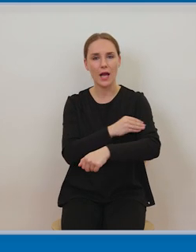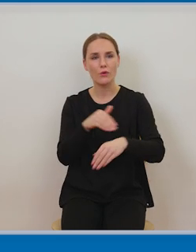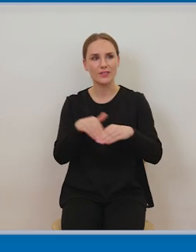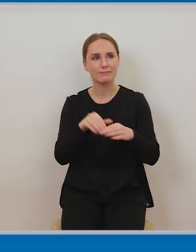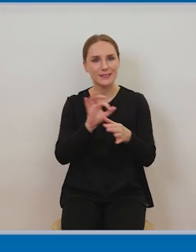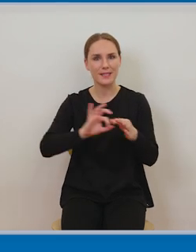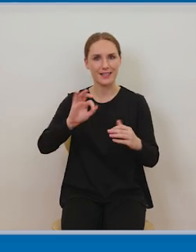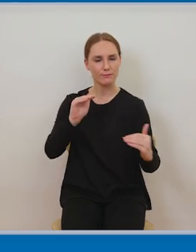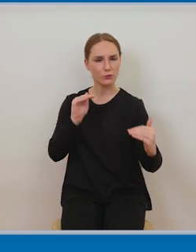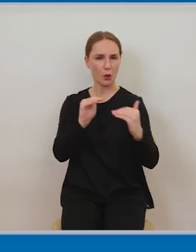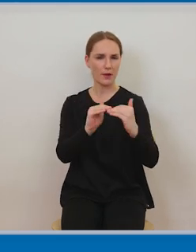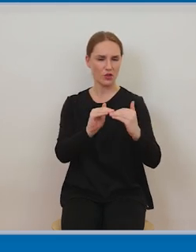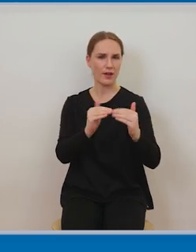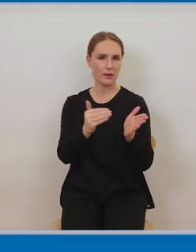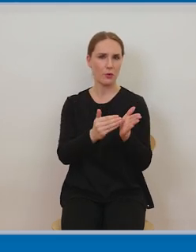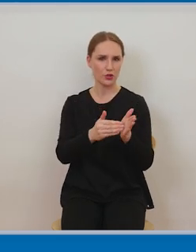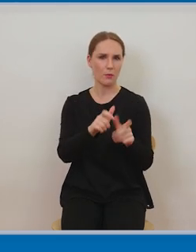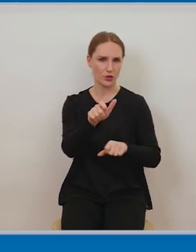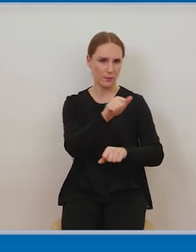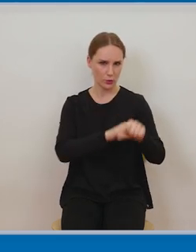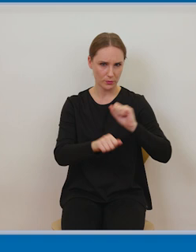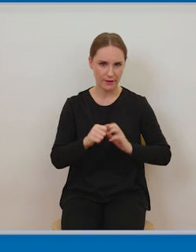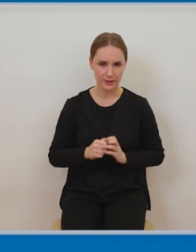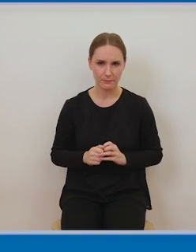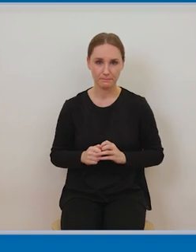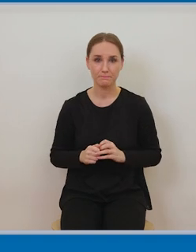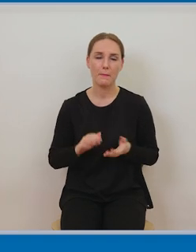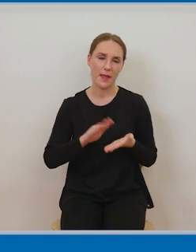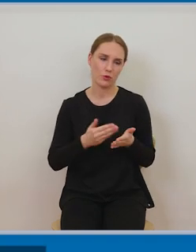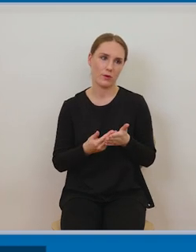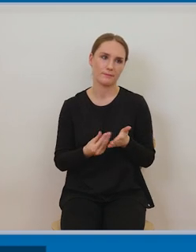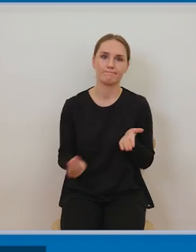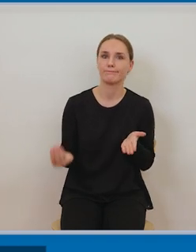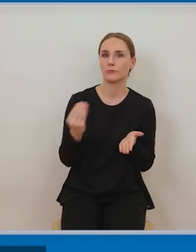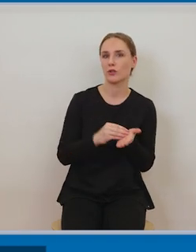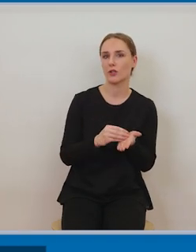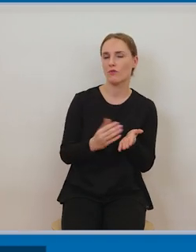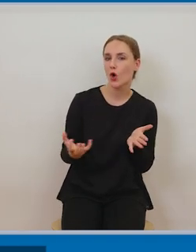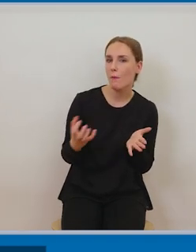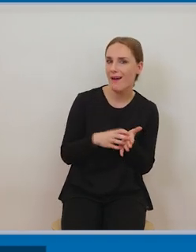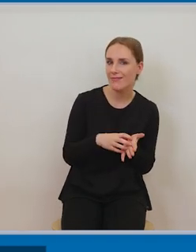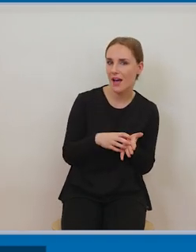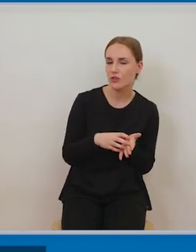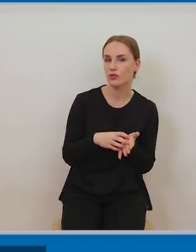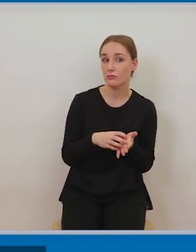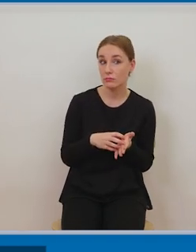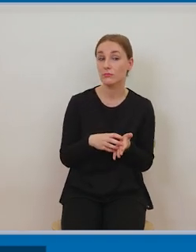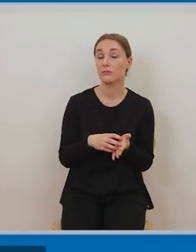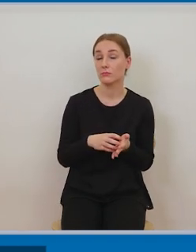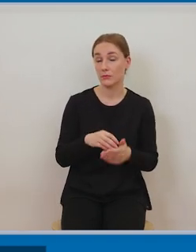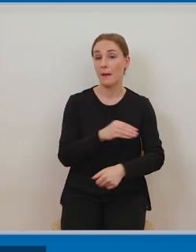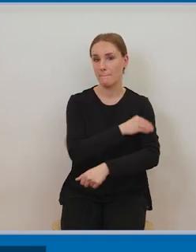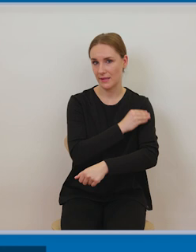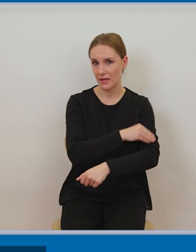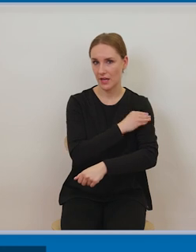z niepełnosprawnościami teraz tak także na podstawie artykułu 27 prowadzący